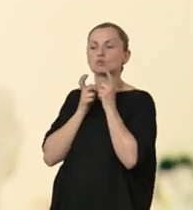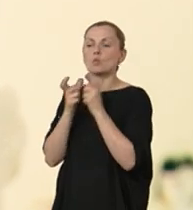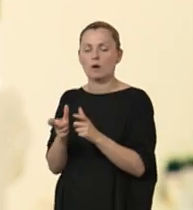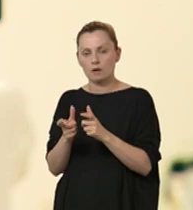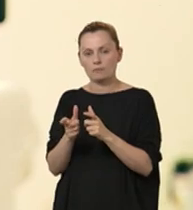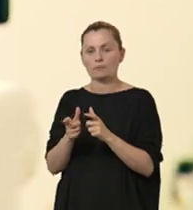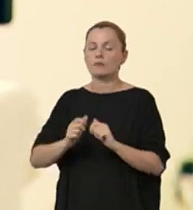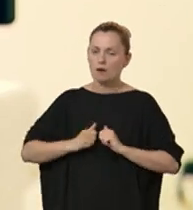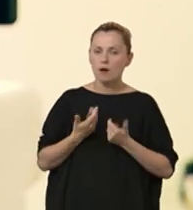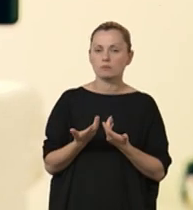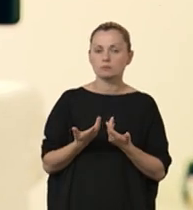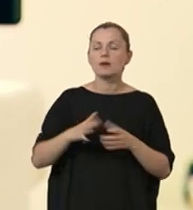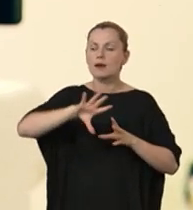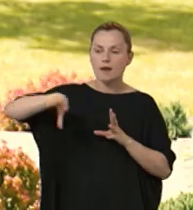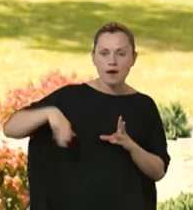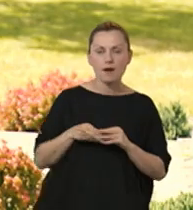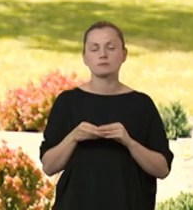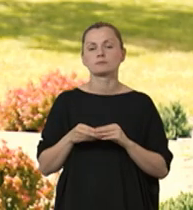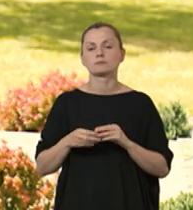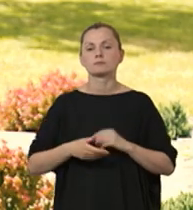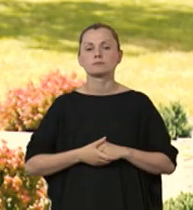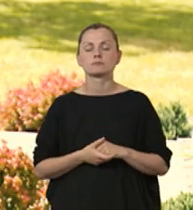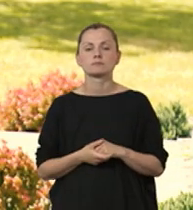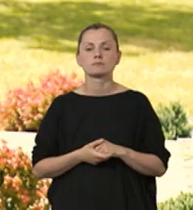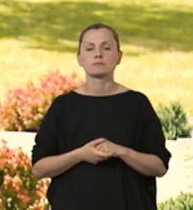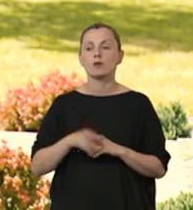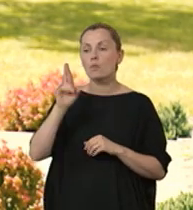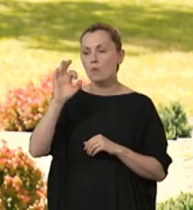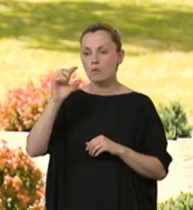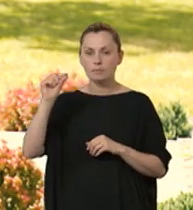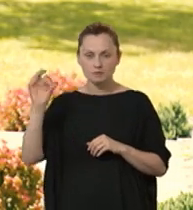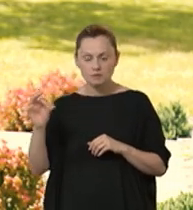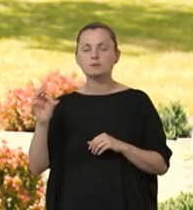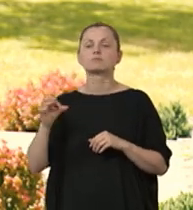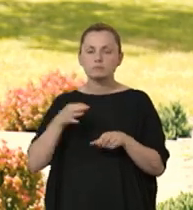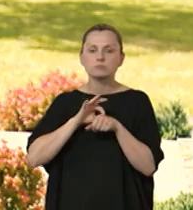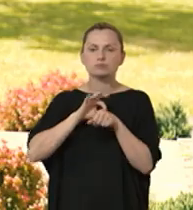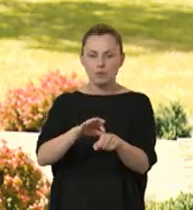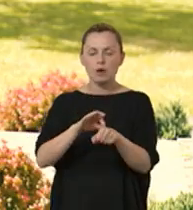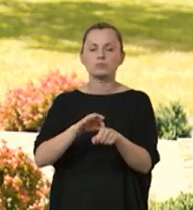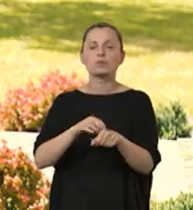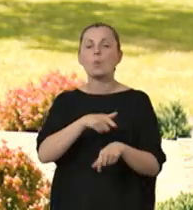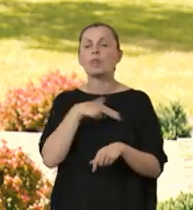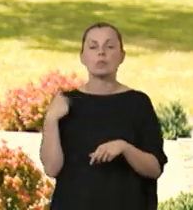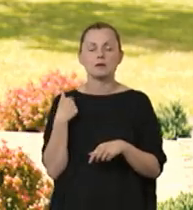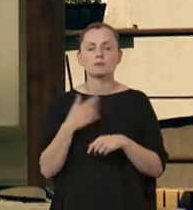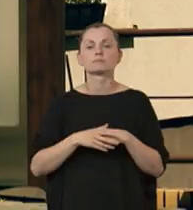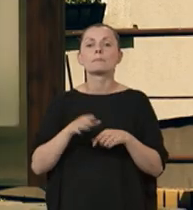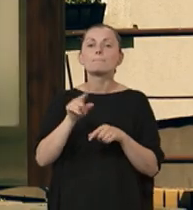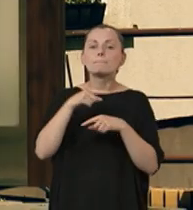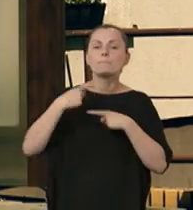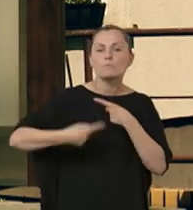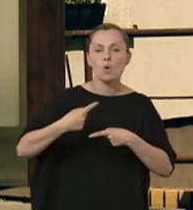zgłosiliśmy się, aby razem z ROPS-em przeprowadzić u nas